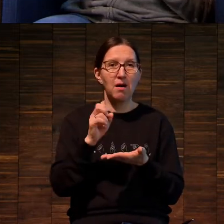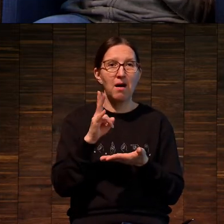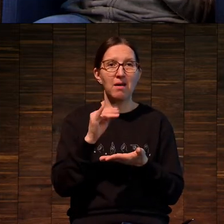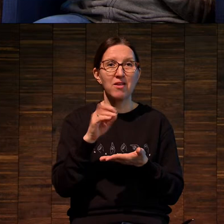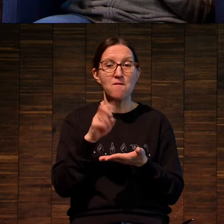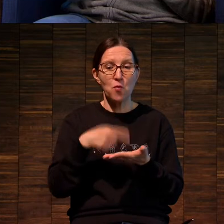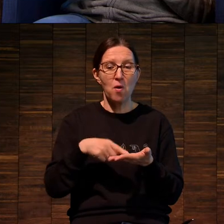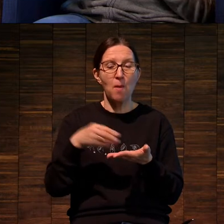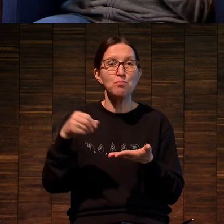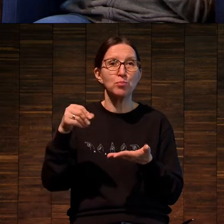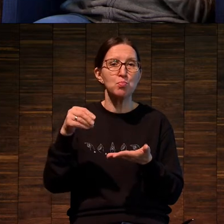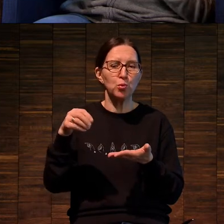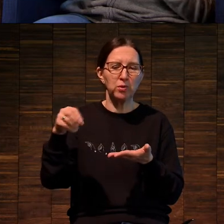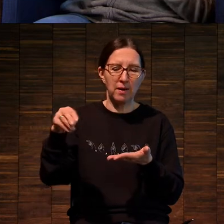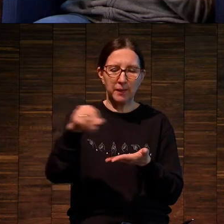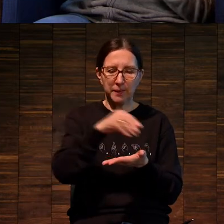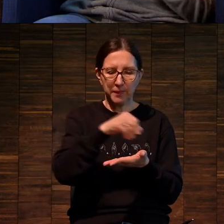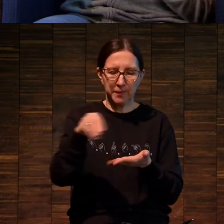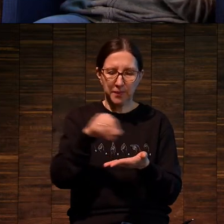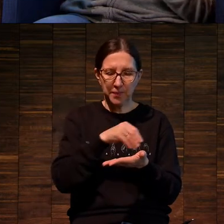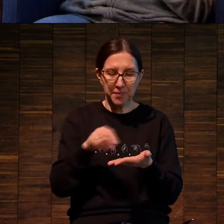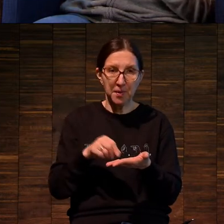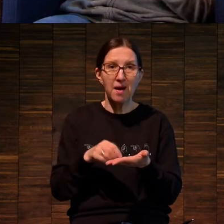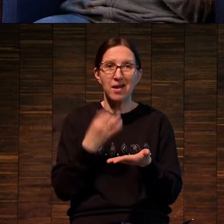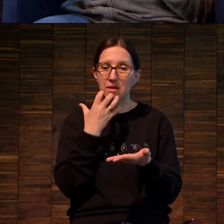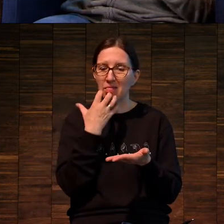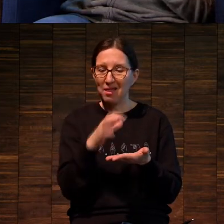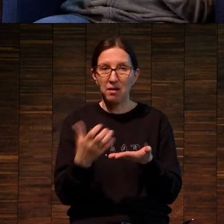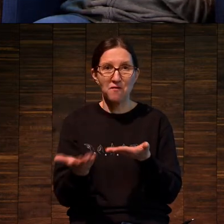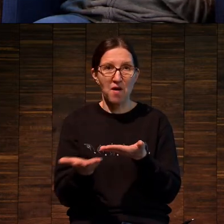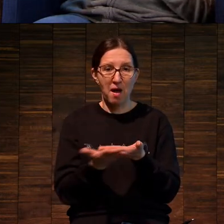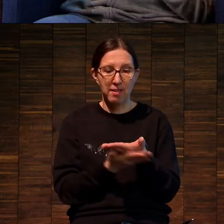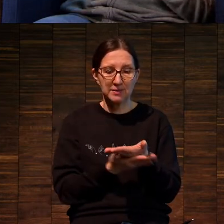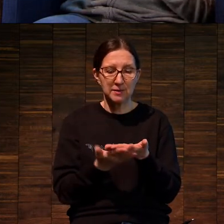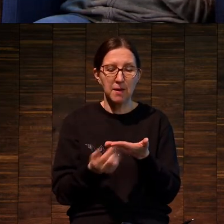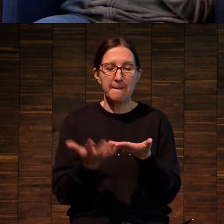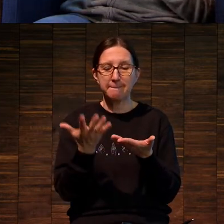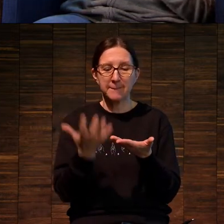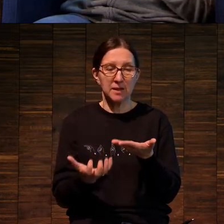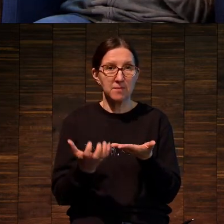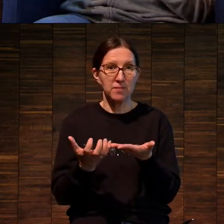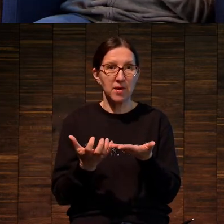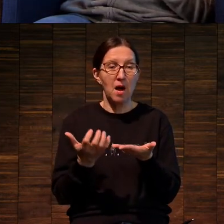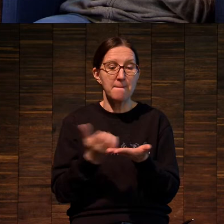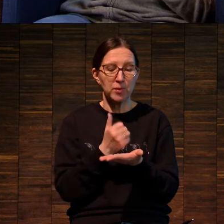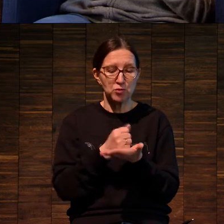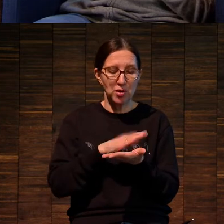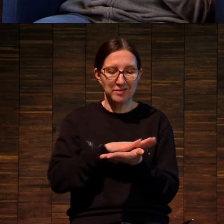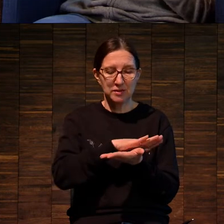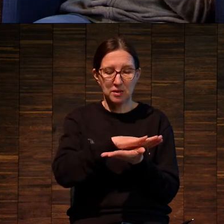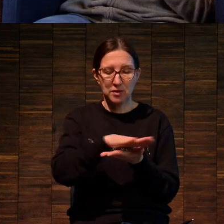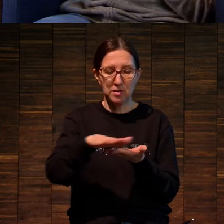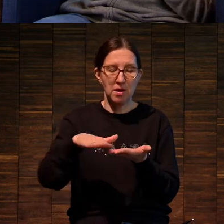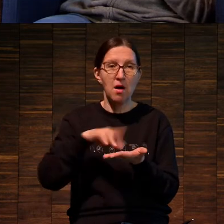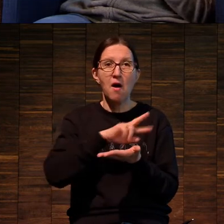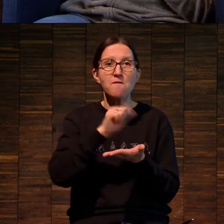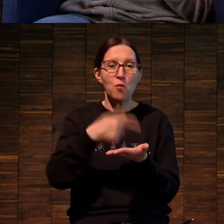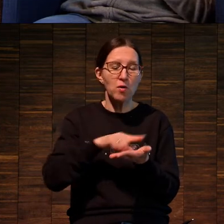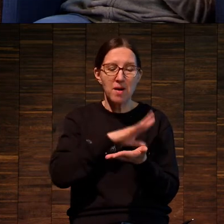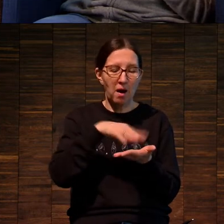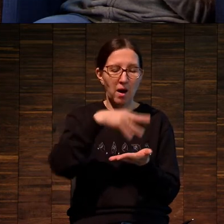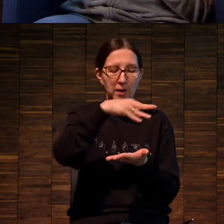Пудра приплавливалась. И таким образом создавалась поверхность, ну как бы растровая такая решетка.